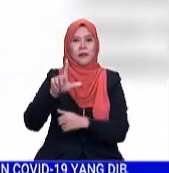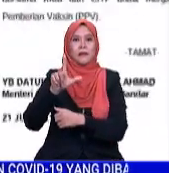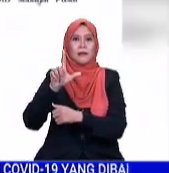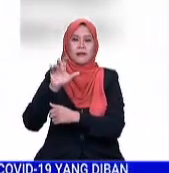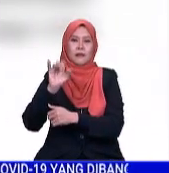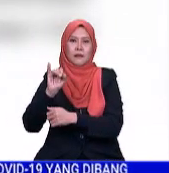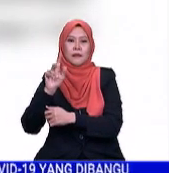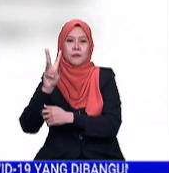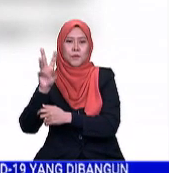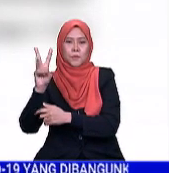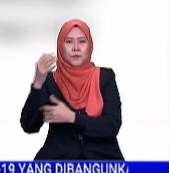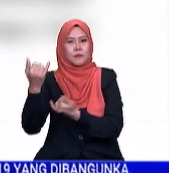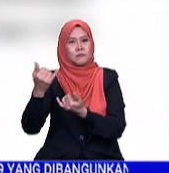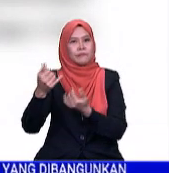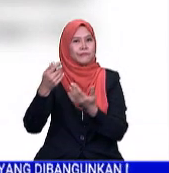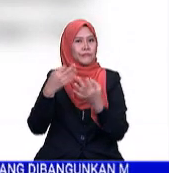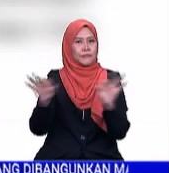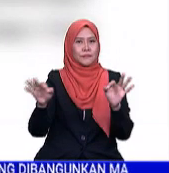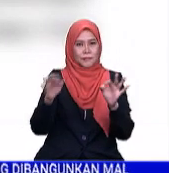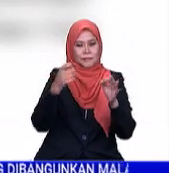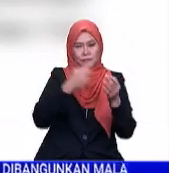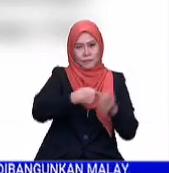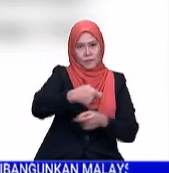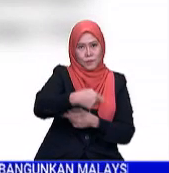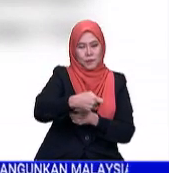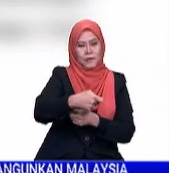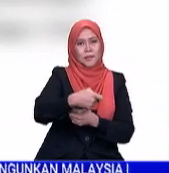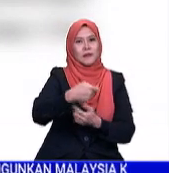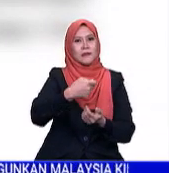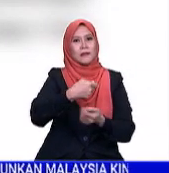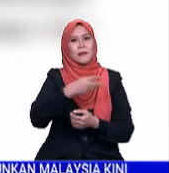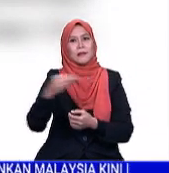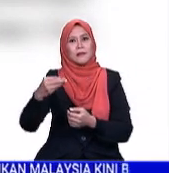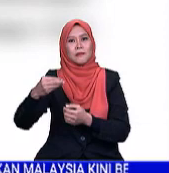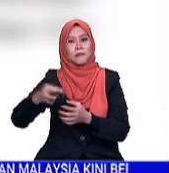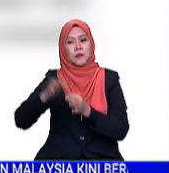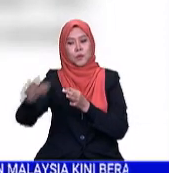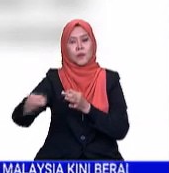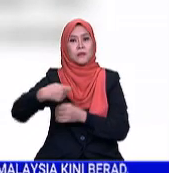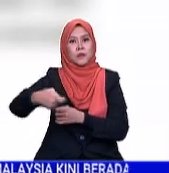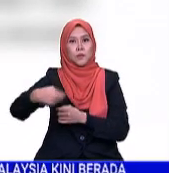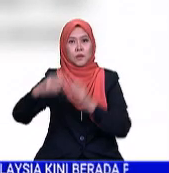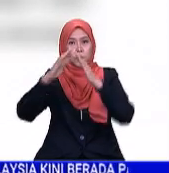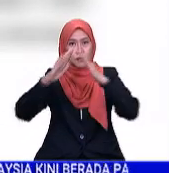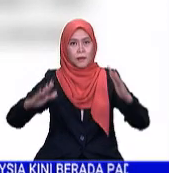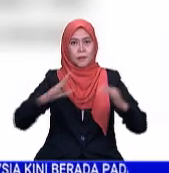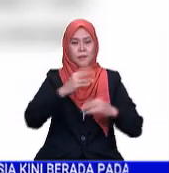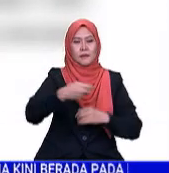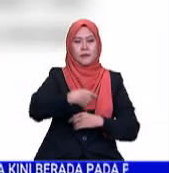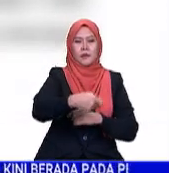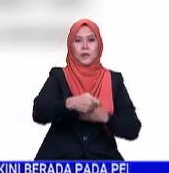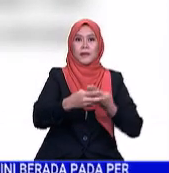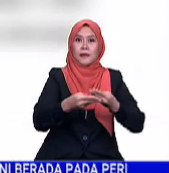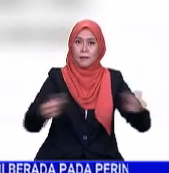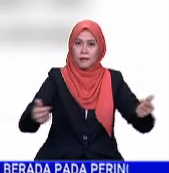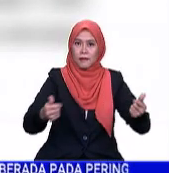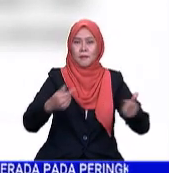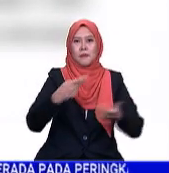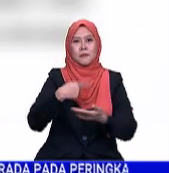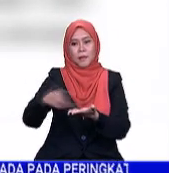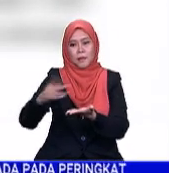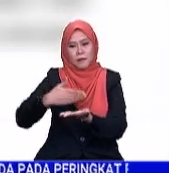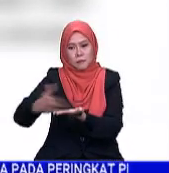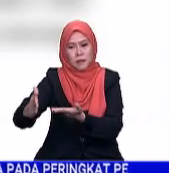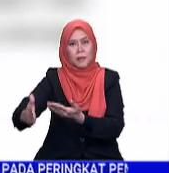menawarkan pengecualian bayaran premis perniagaan, penangguhan bayaran sewa rumah, sewa tanah dan bayaran balik pinjaman serta